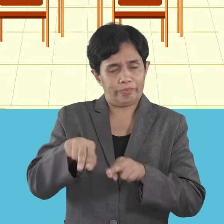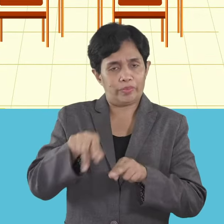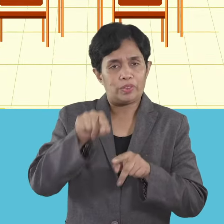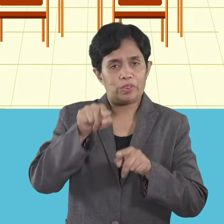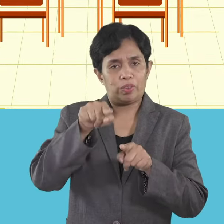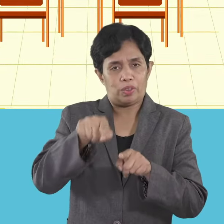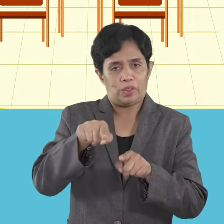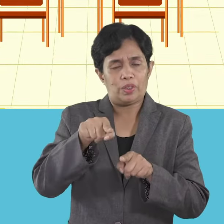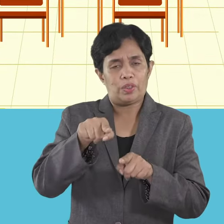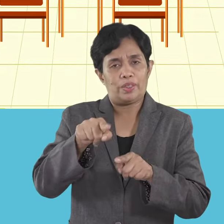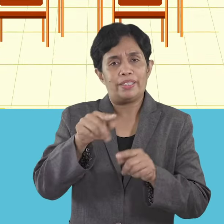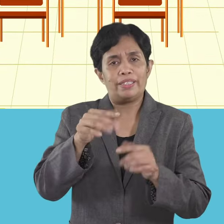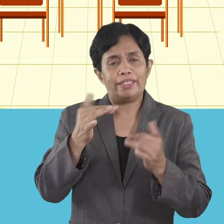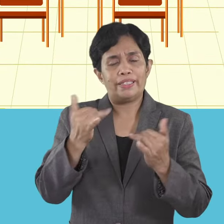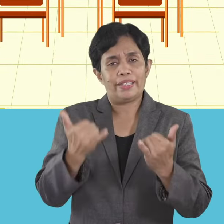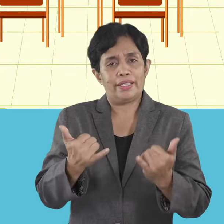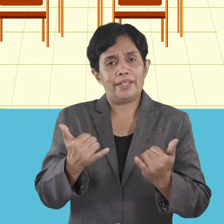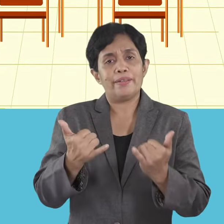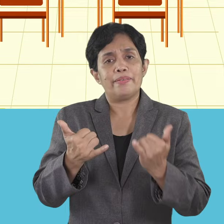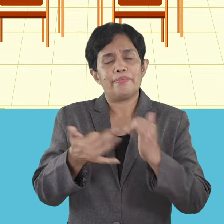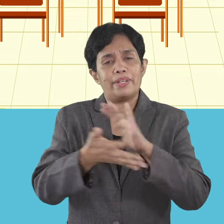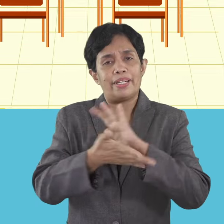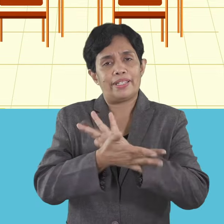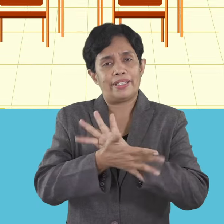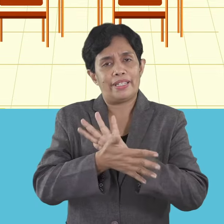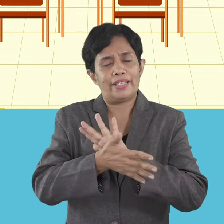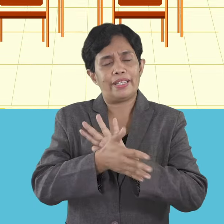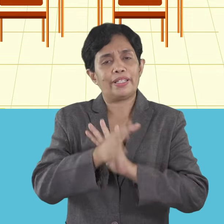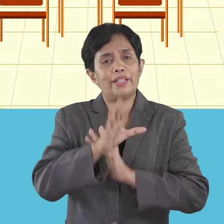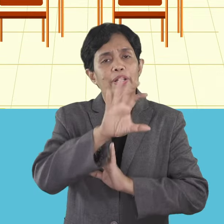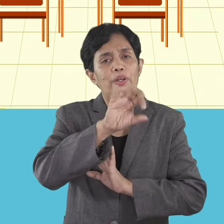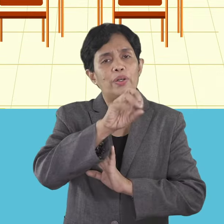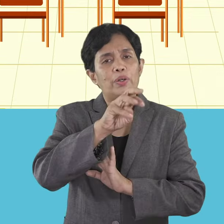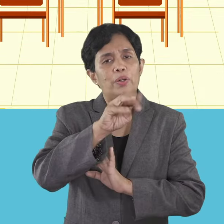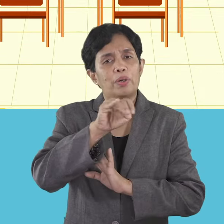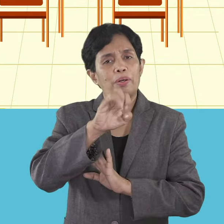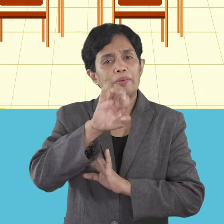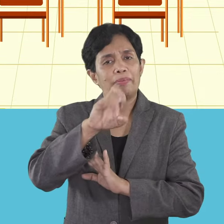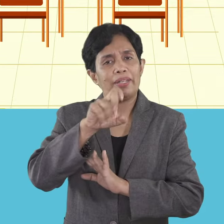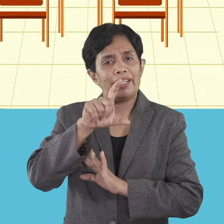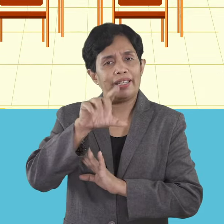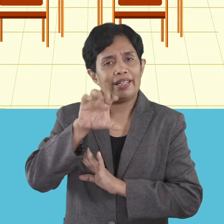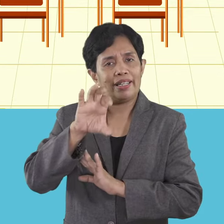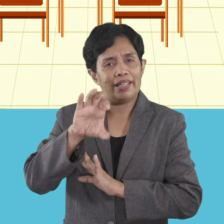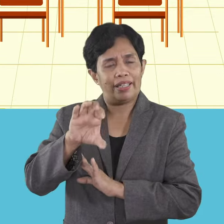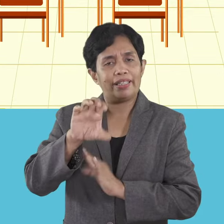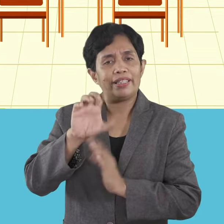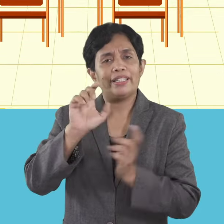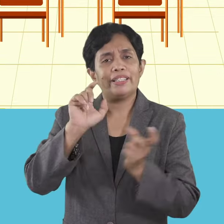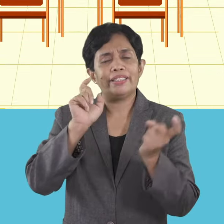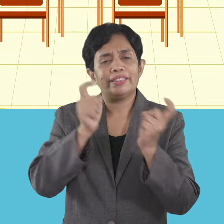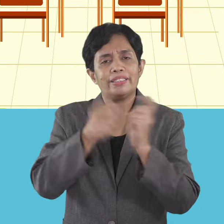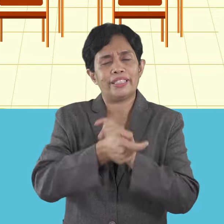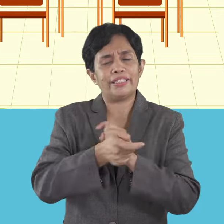mao ang pinaagi sa imong precinct number. Agig tubag sa kasamtangang pandemya. Giusab sa Comelect